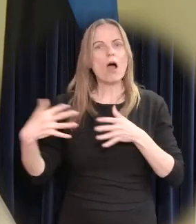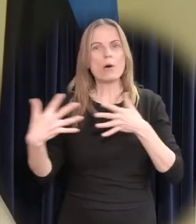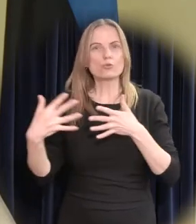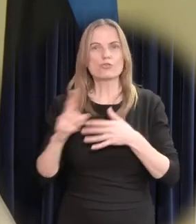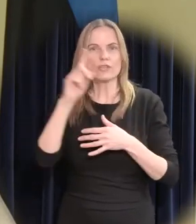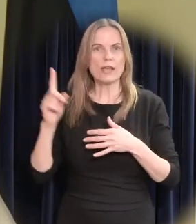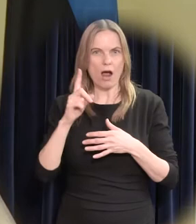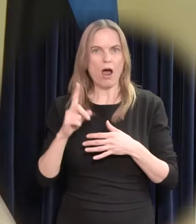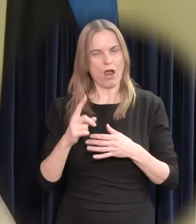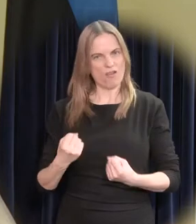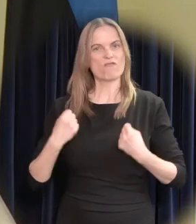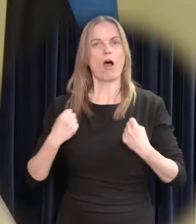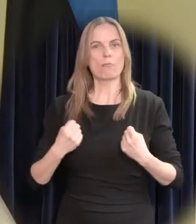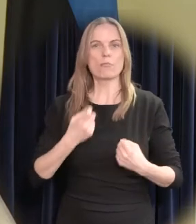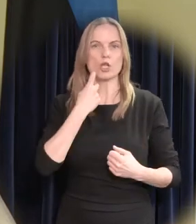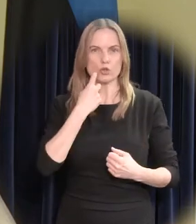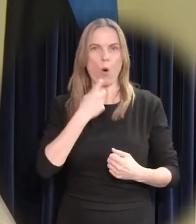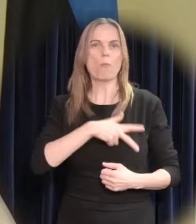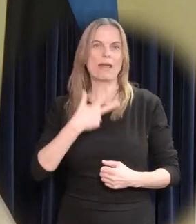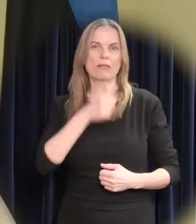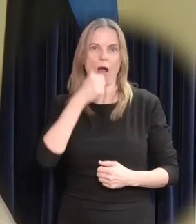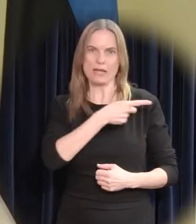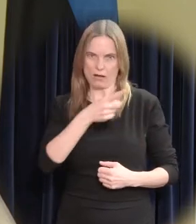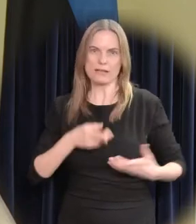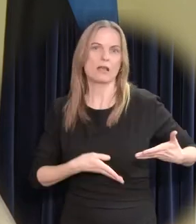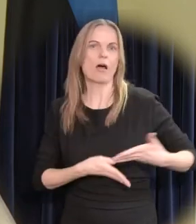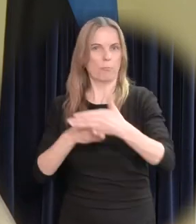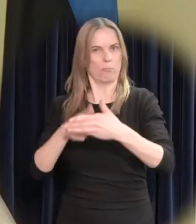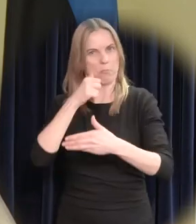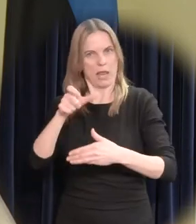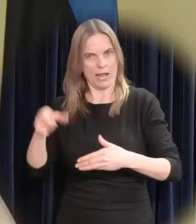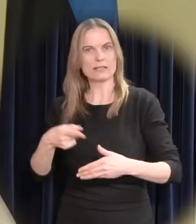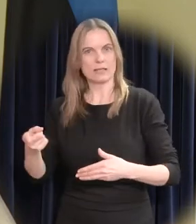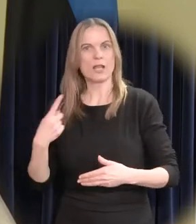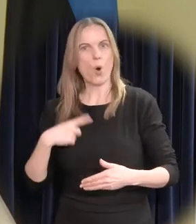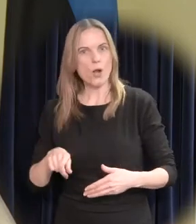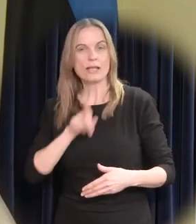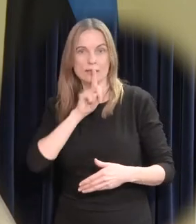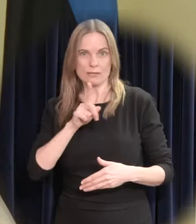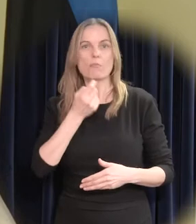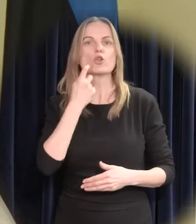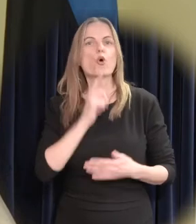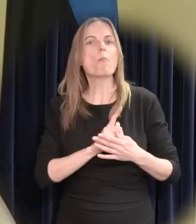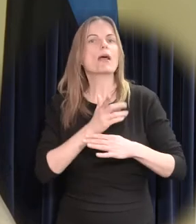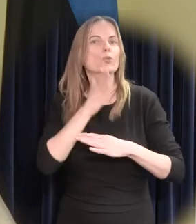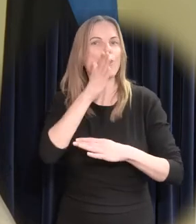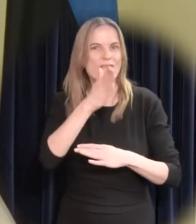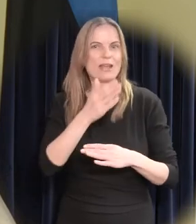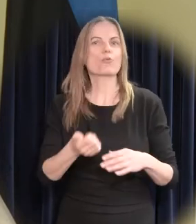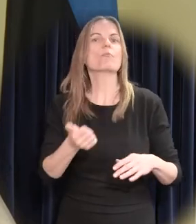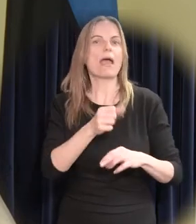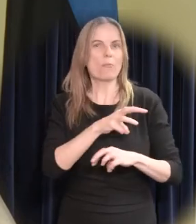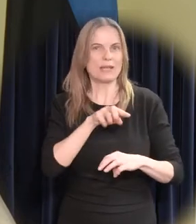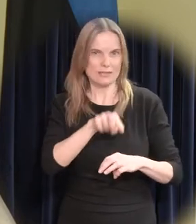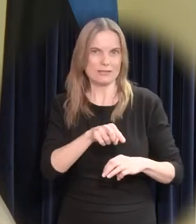appi Vaprat Soome ja Taani naised, nende seas ka hilisem Soome sotsiaalminister Külliki Pohjala? Me